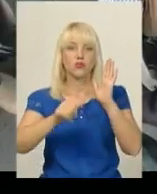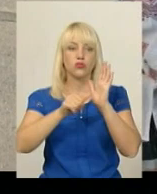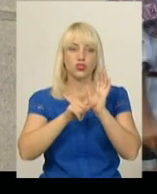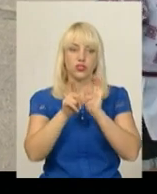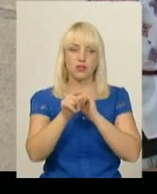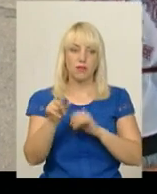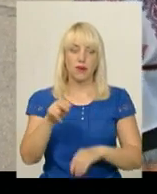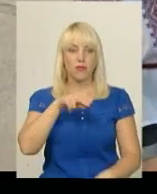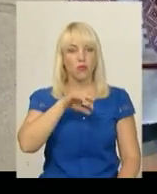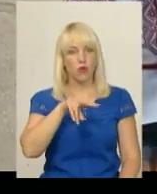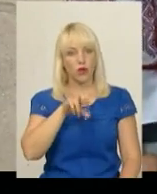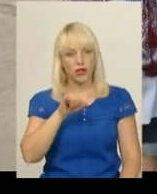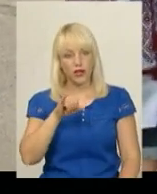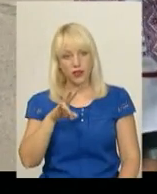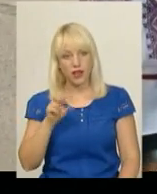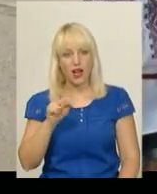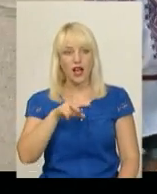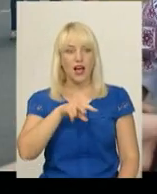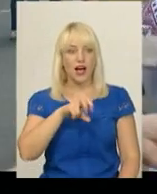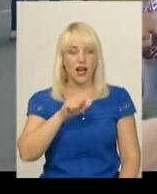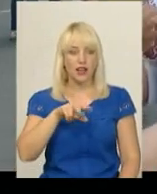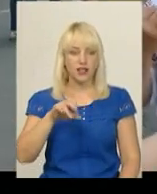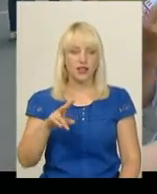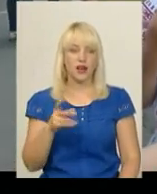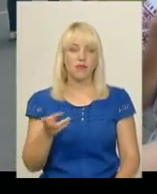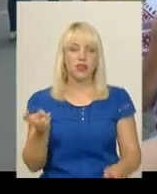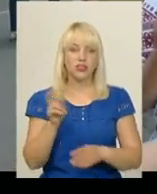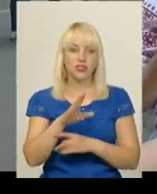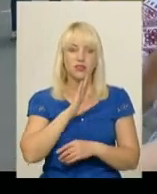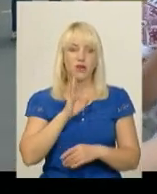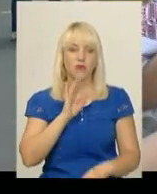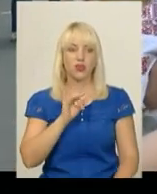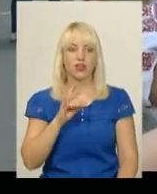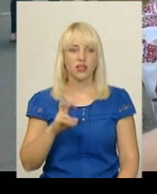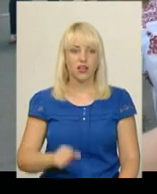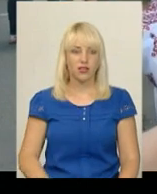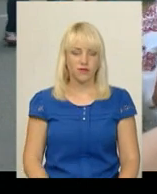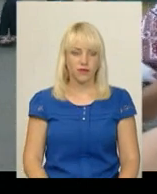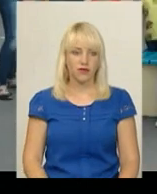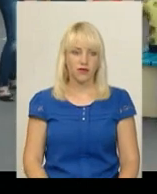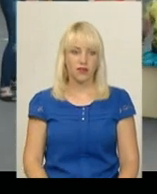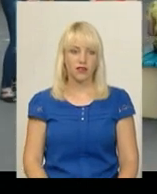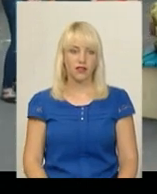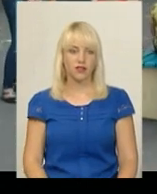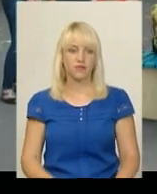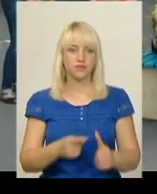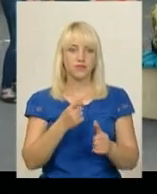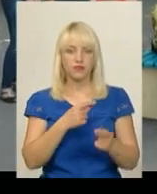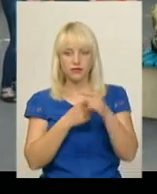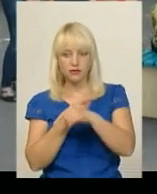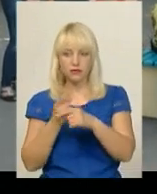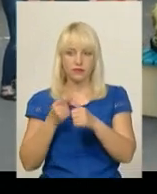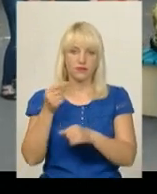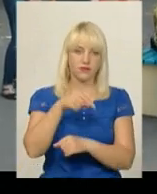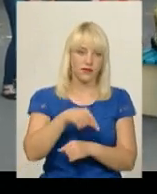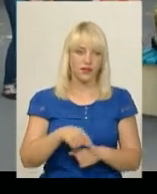Поліна та Аліна Яцишини прийшли з мамою Іриною. Баці, ти новинка, а фані тут. Знали на п'ятому місяці,